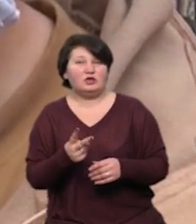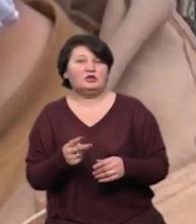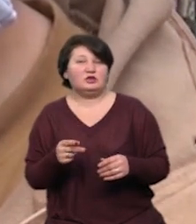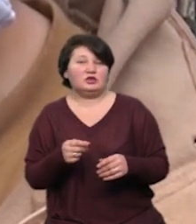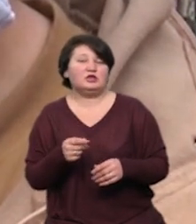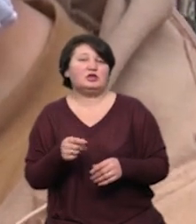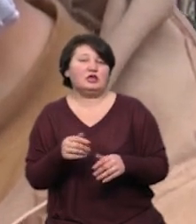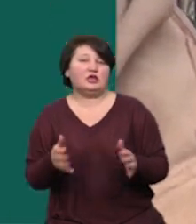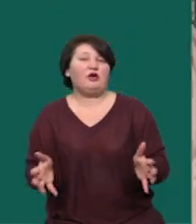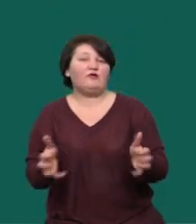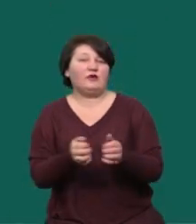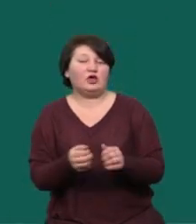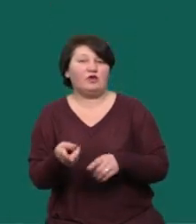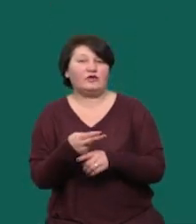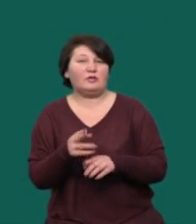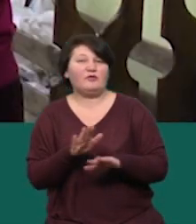наставим знаряддям лову.